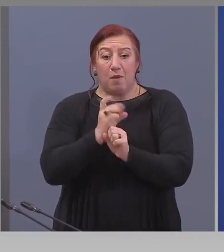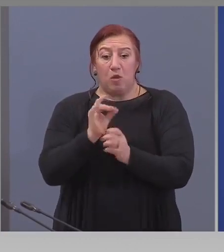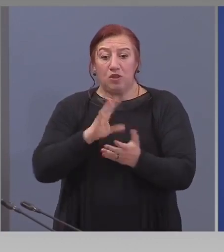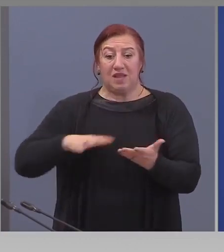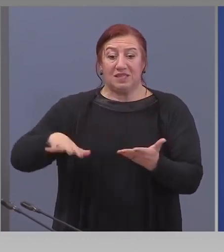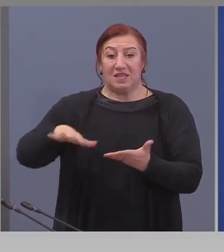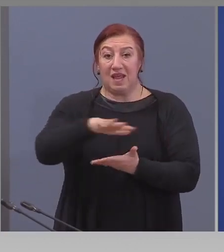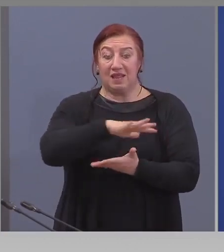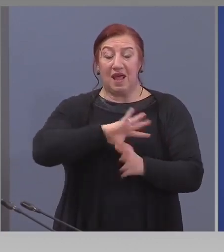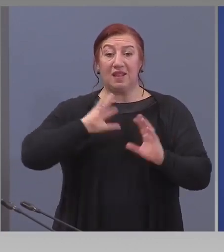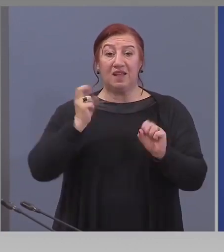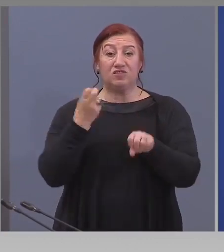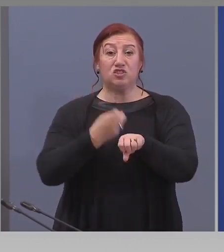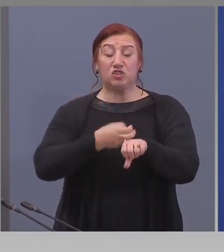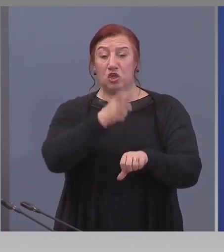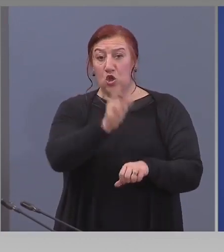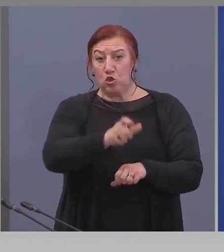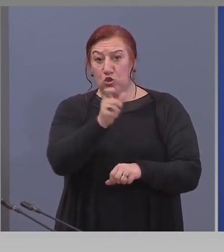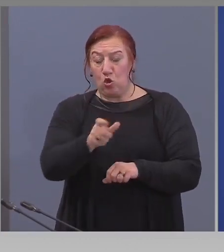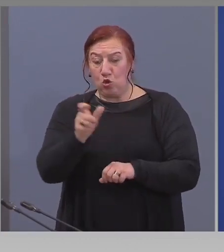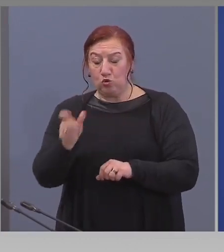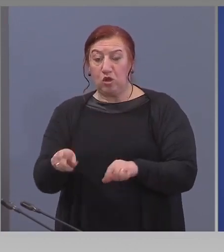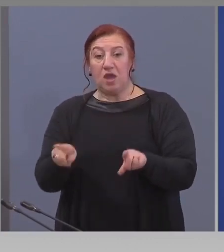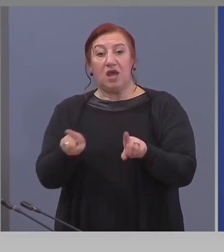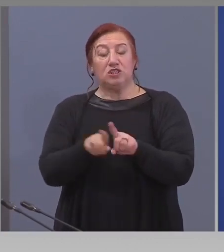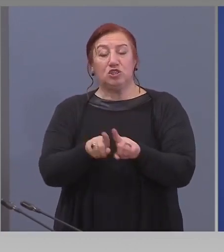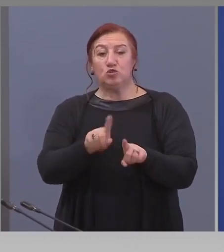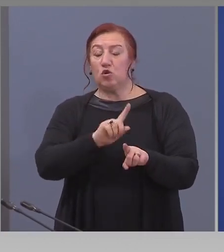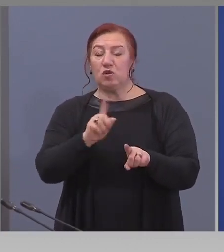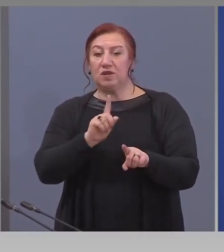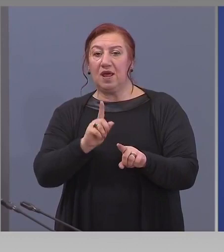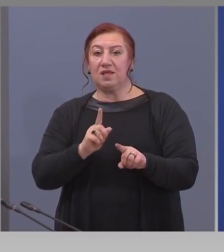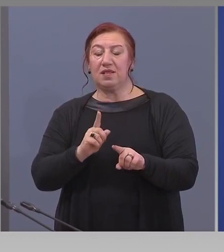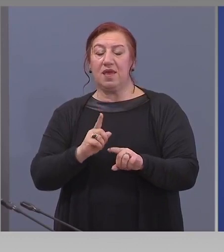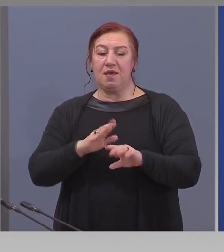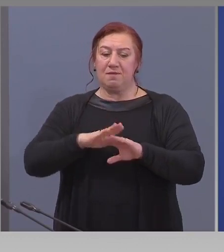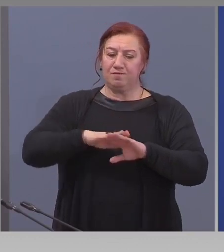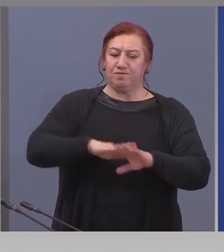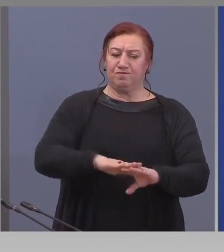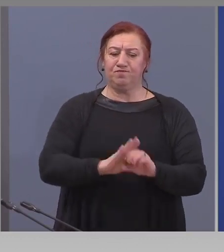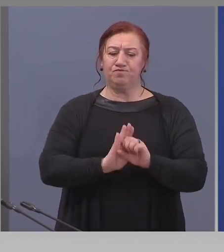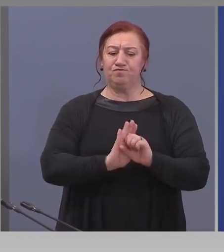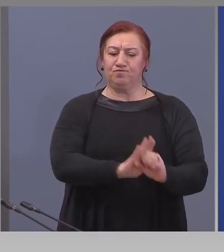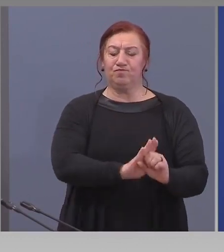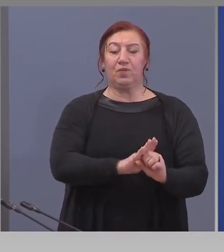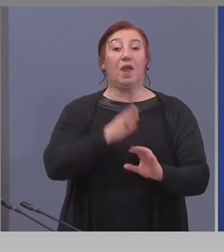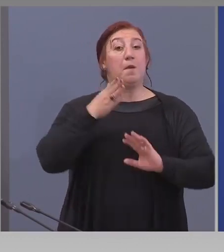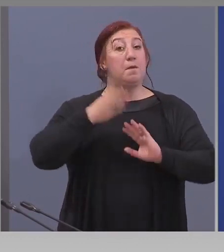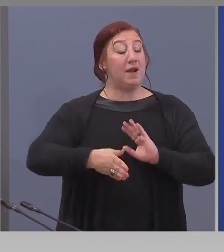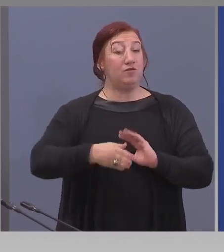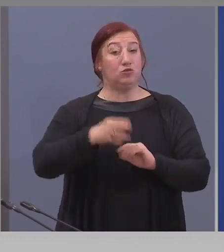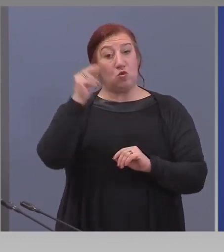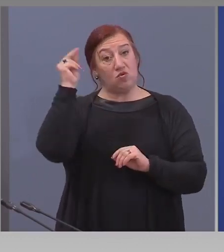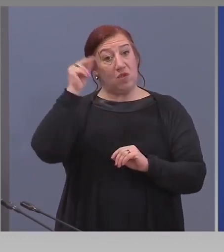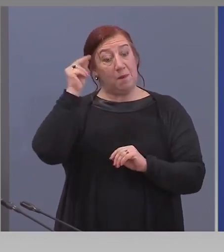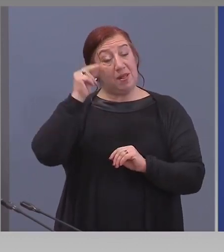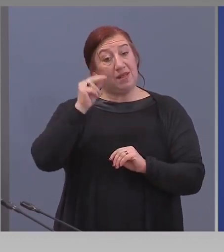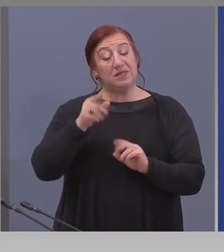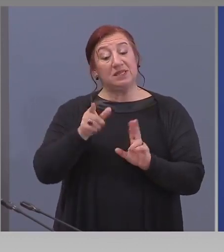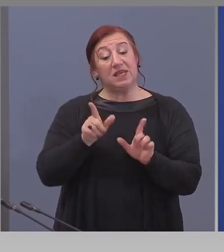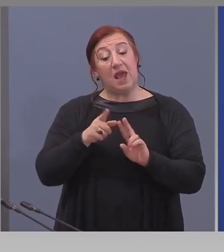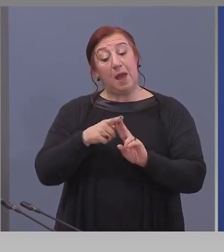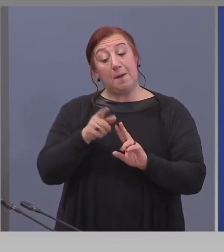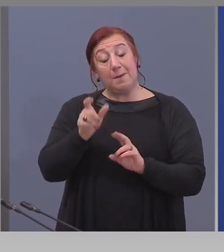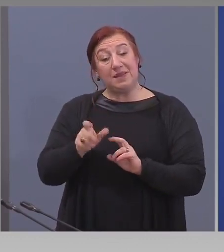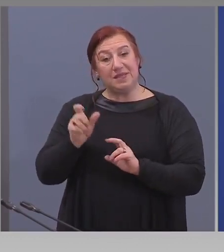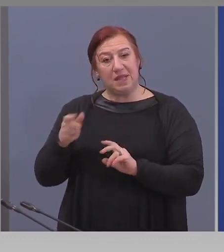медици и в същото време да не погазваме, да не потъпкваме правата на българския пациент. Ще се погрижим ръководствата,